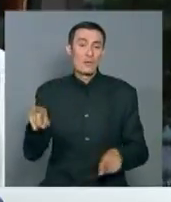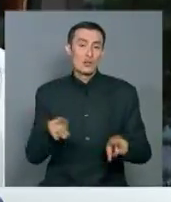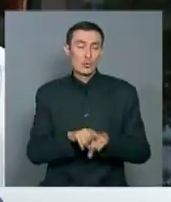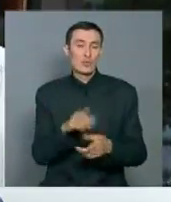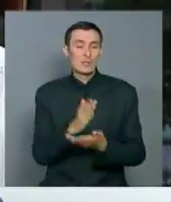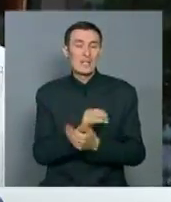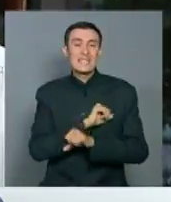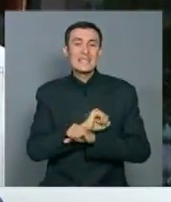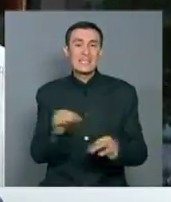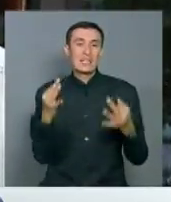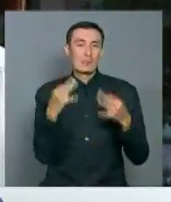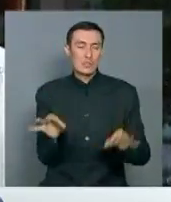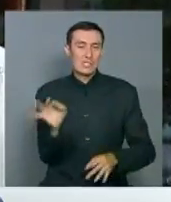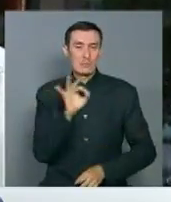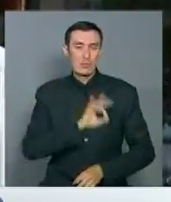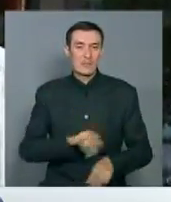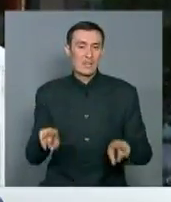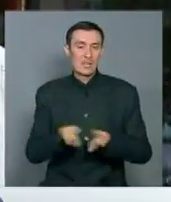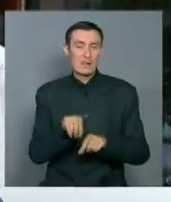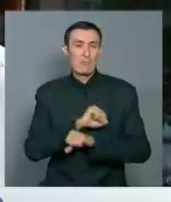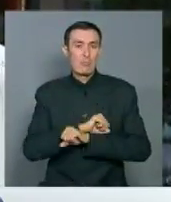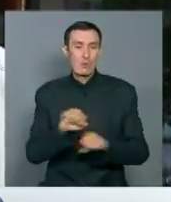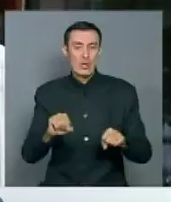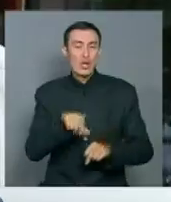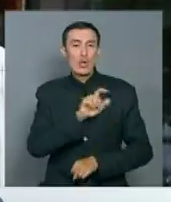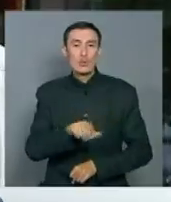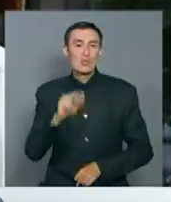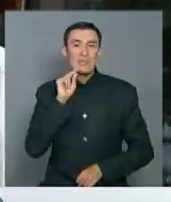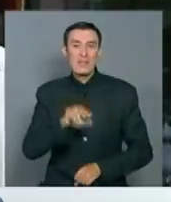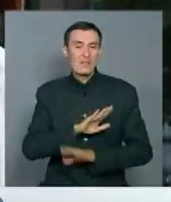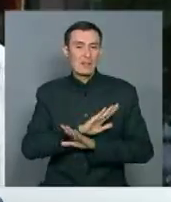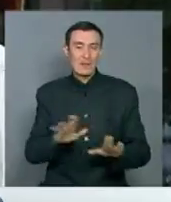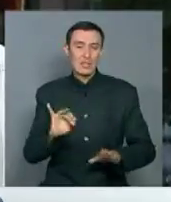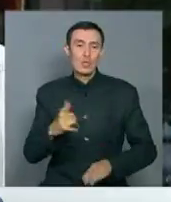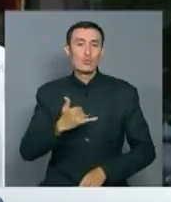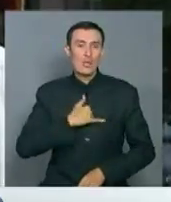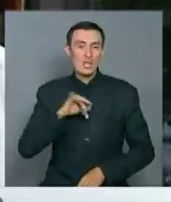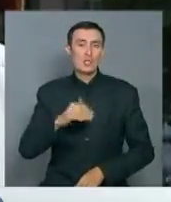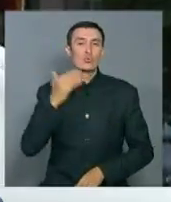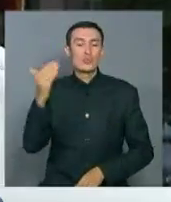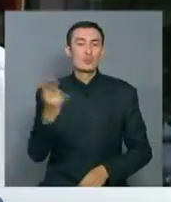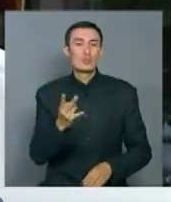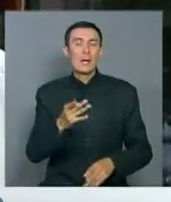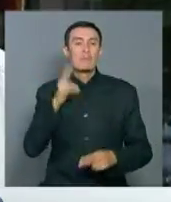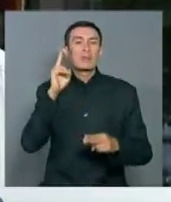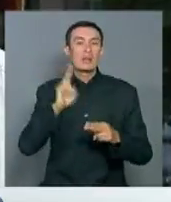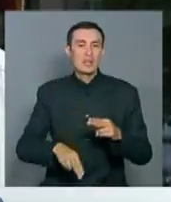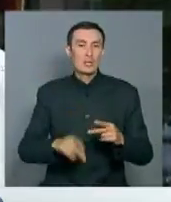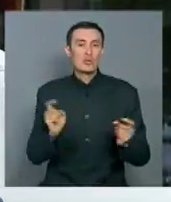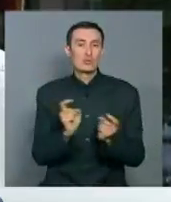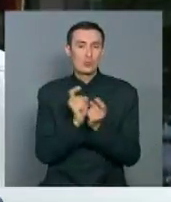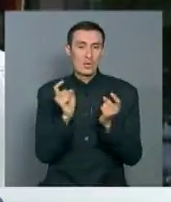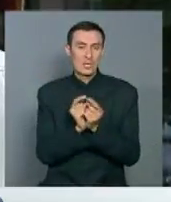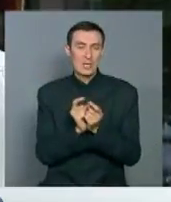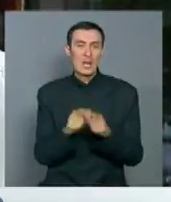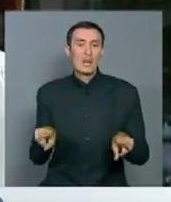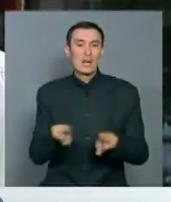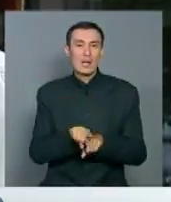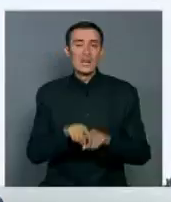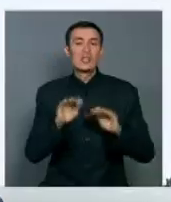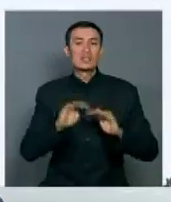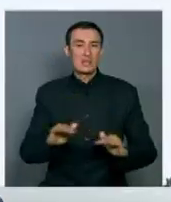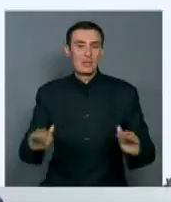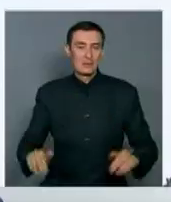Нельзя допустить применение оружия, ведь люди не виноваты и там, и здесь. Надо прекратить ссориться, как это делают дети на игровой